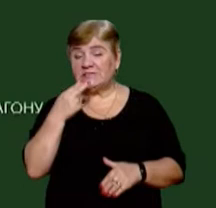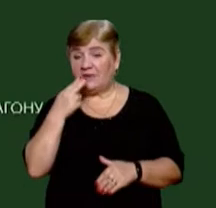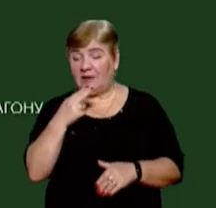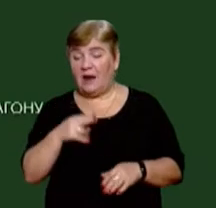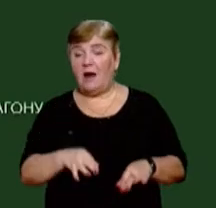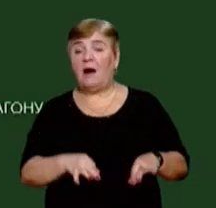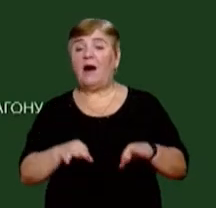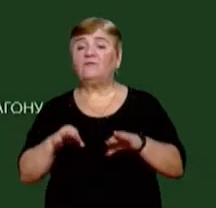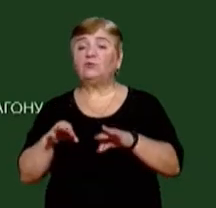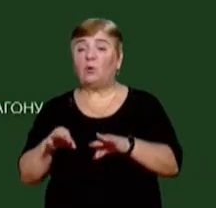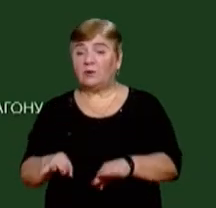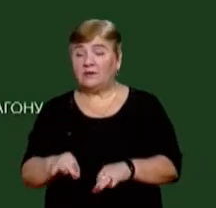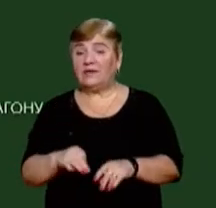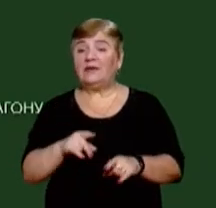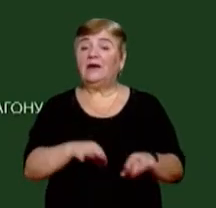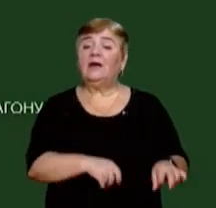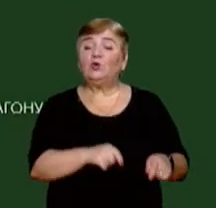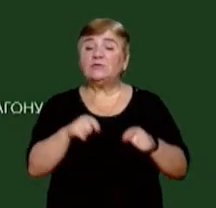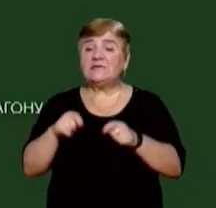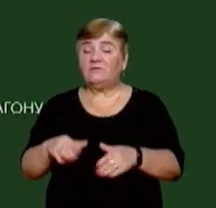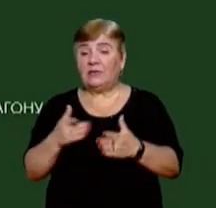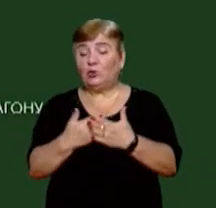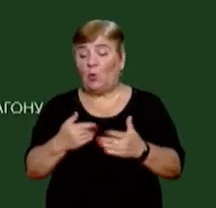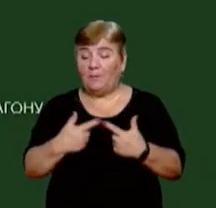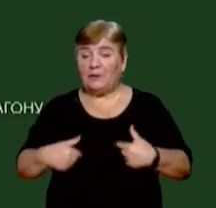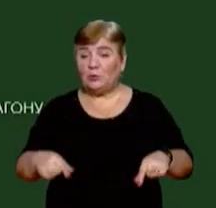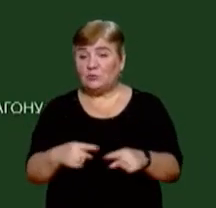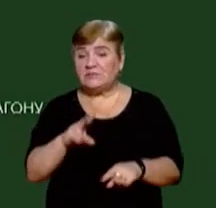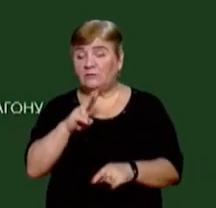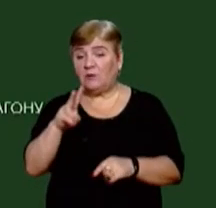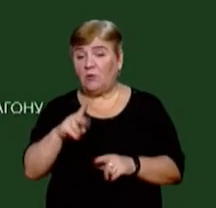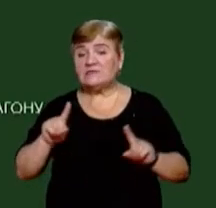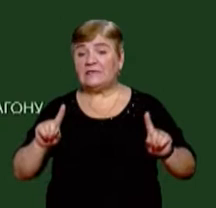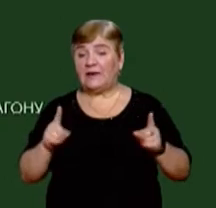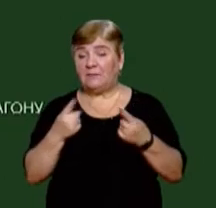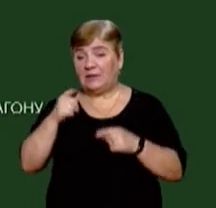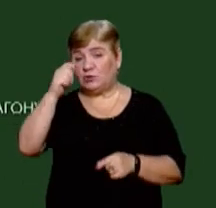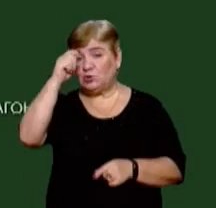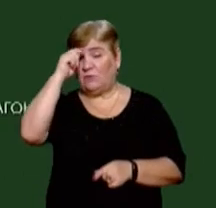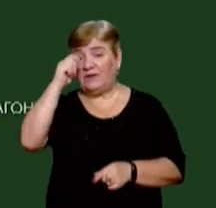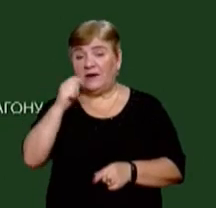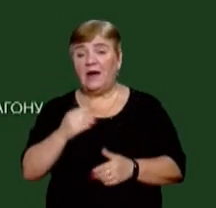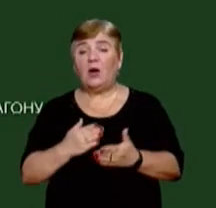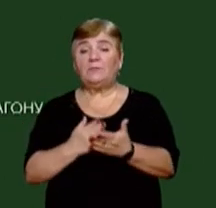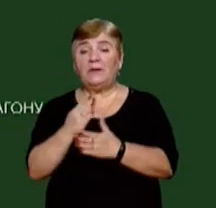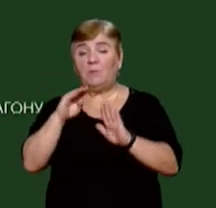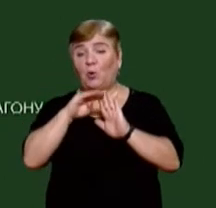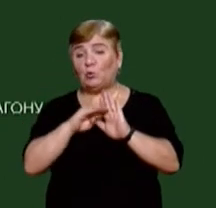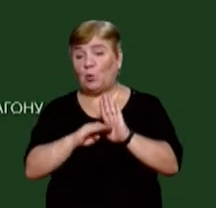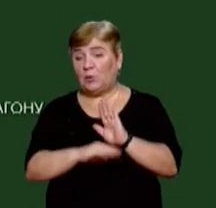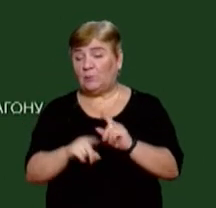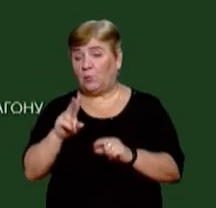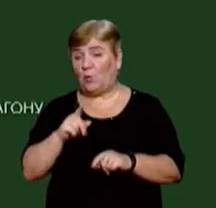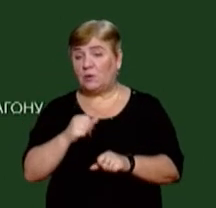авто контрабандистів та сигарети доставили до прикордонного підрозділу. стосовно затриманих чоловіків вкладено адмінпротокол про